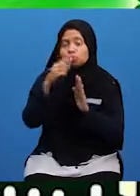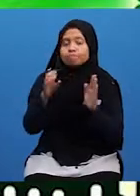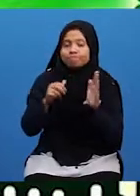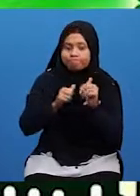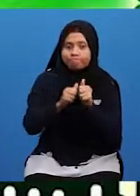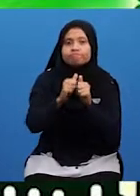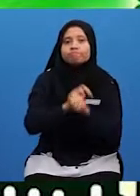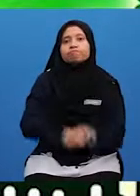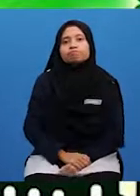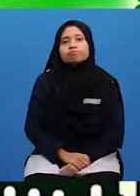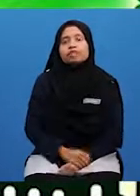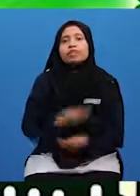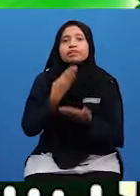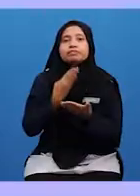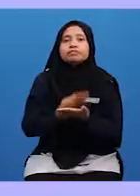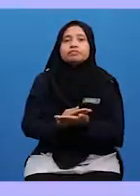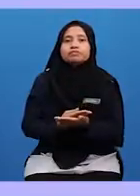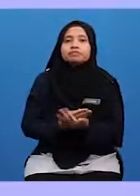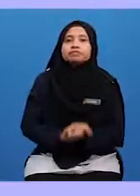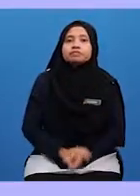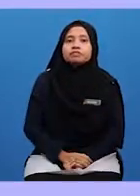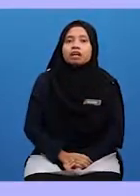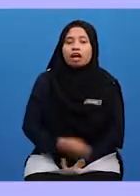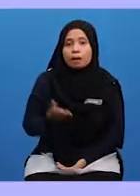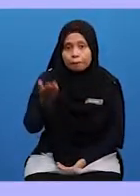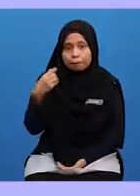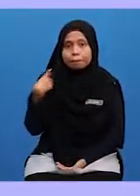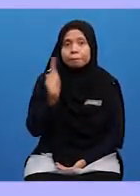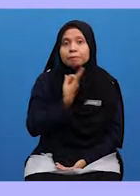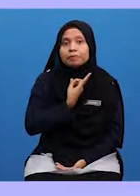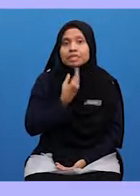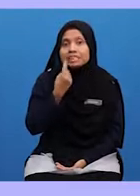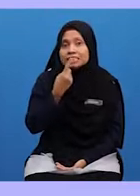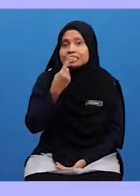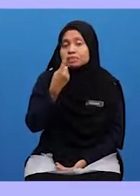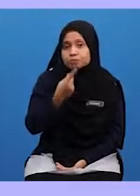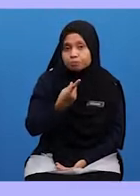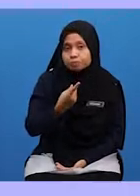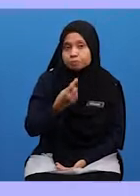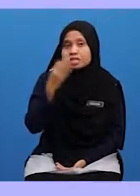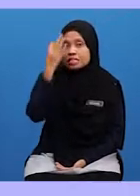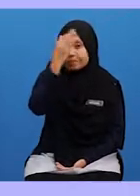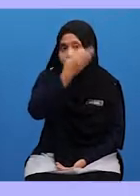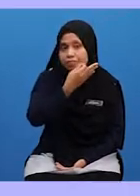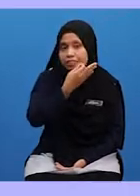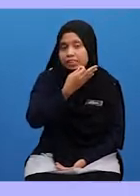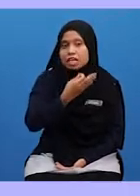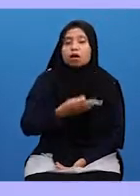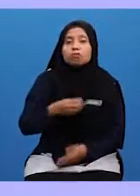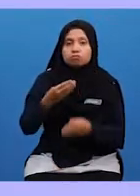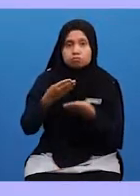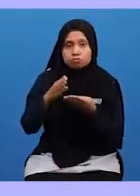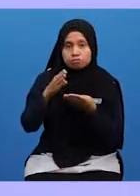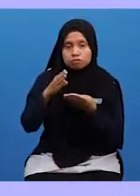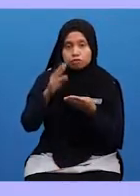Baiklah Mari kita sebut sama-sama sifat wajib bagi